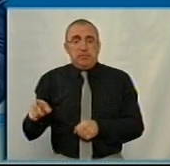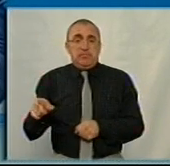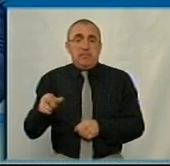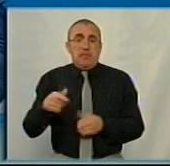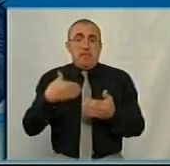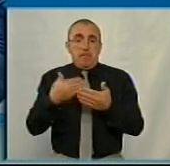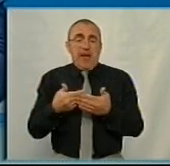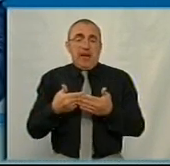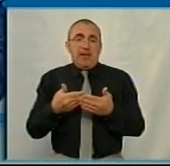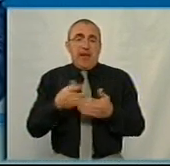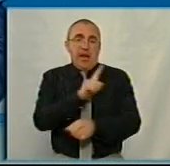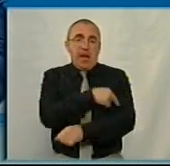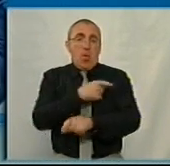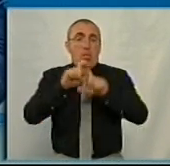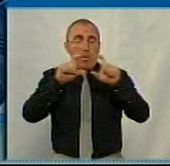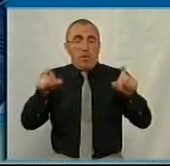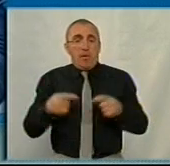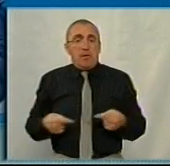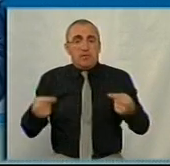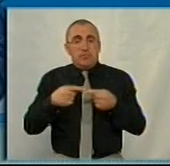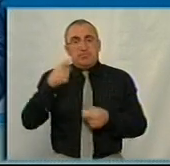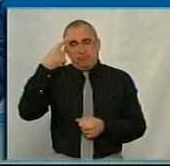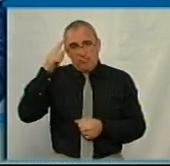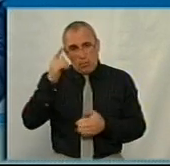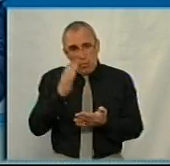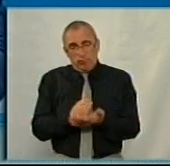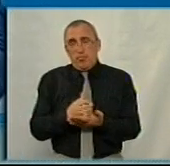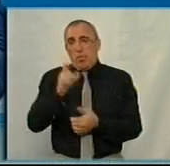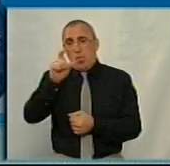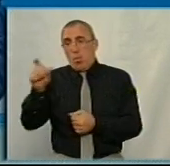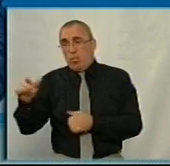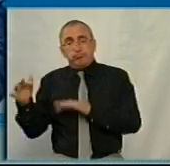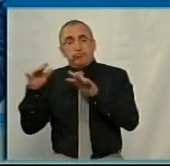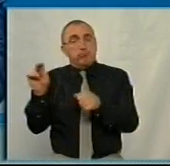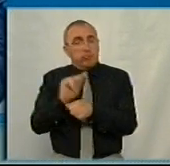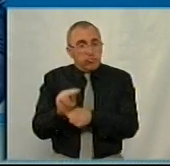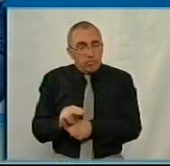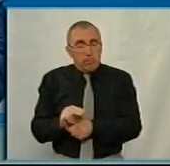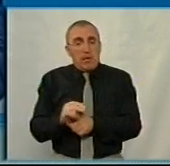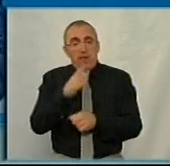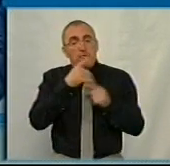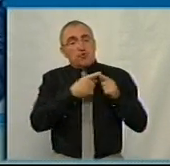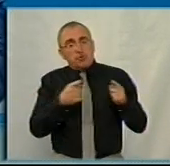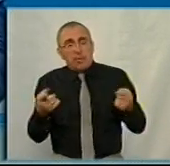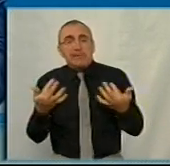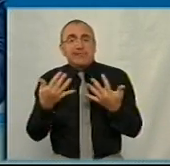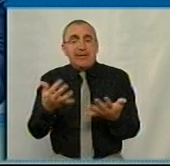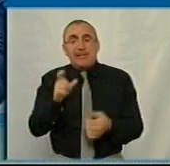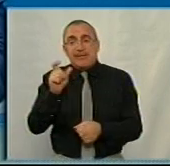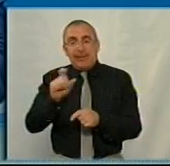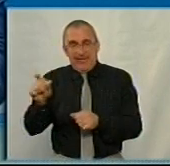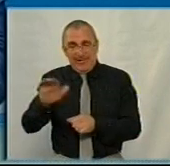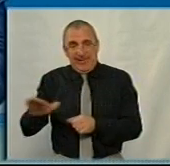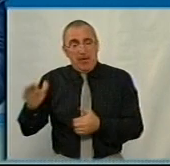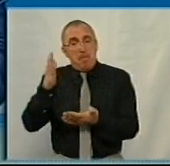перед лікувальним закладом. Ми чітко розуміємо контингент, який має там лікуватися, і чітко розуміємо певний час, скільки ці діти мають там